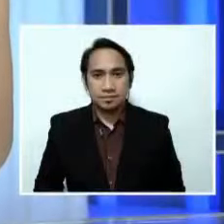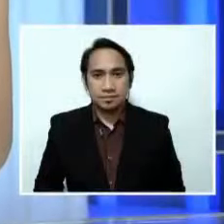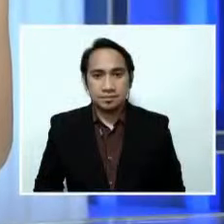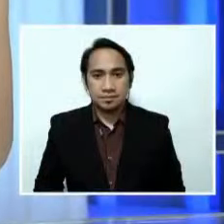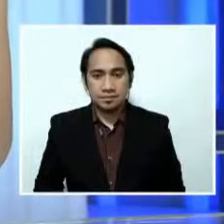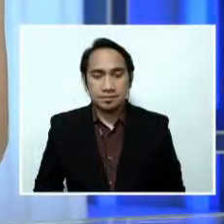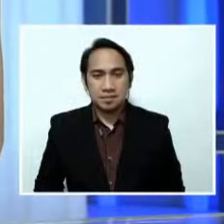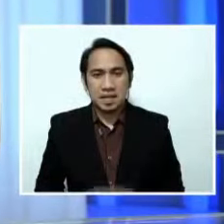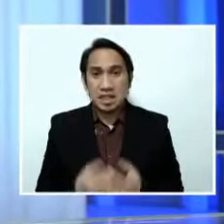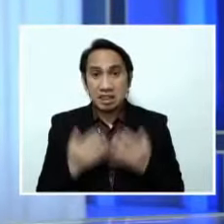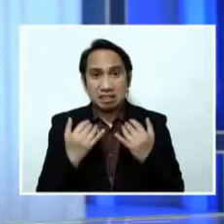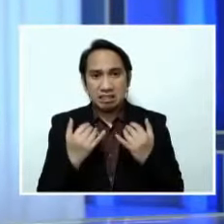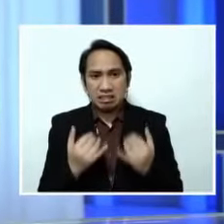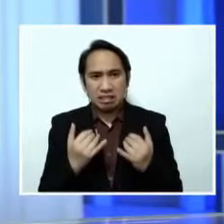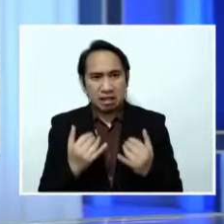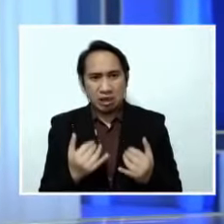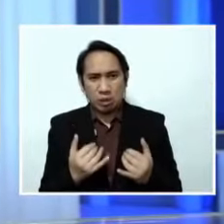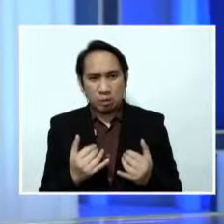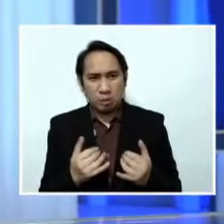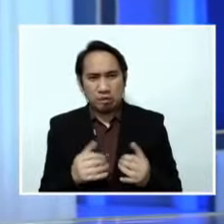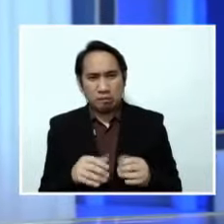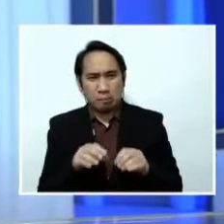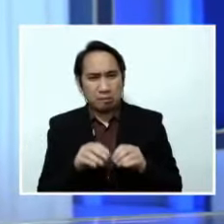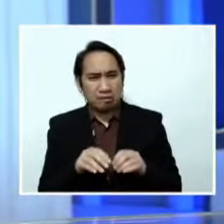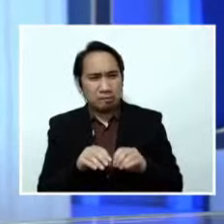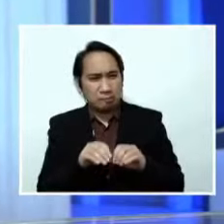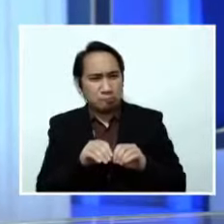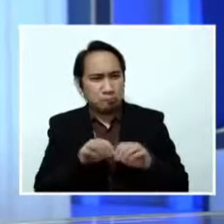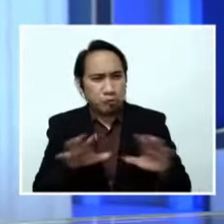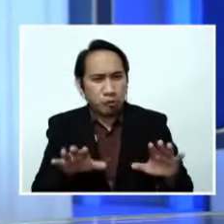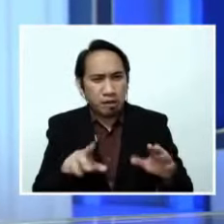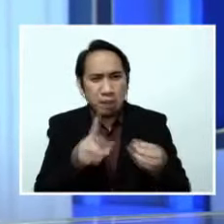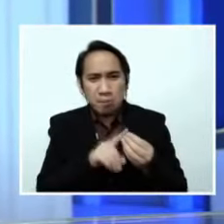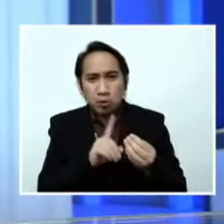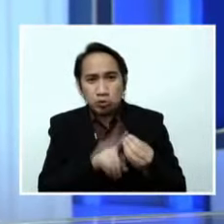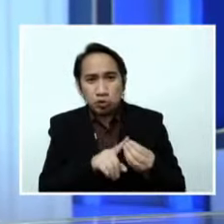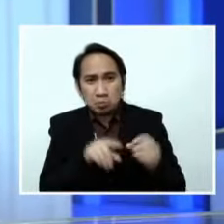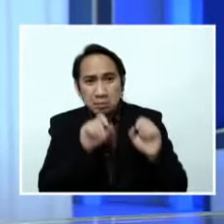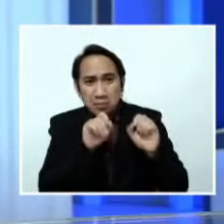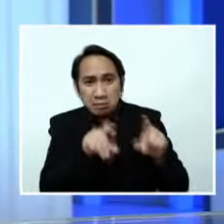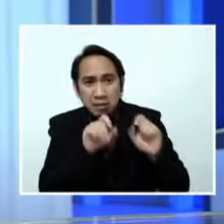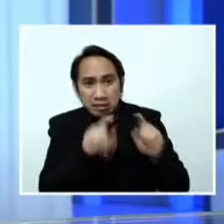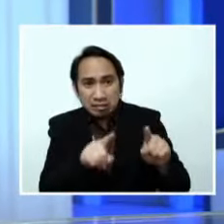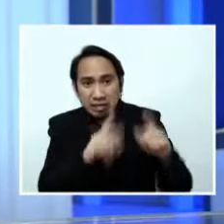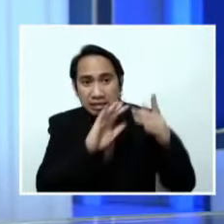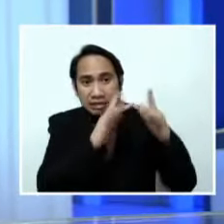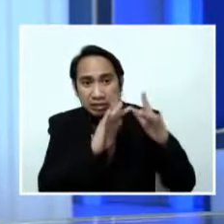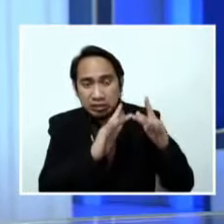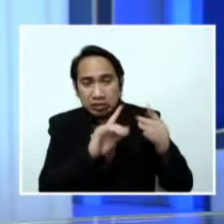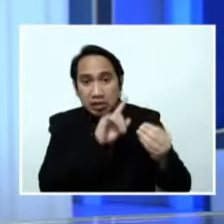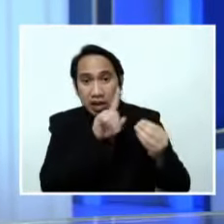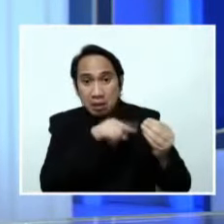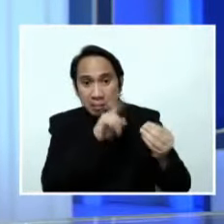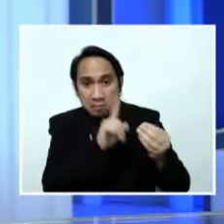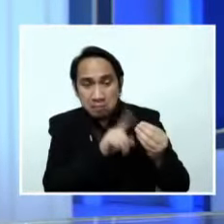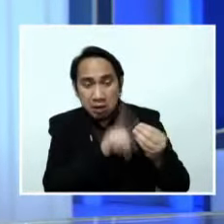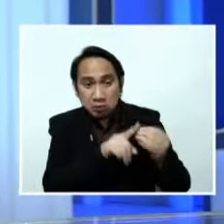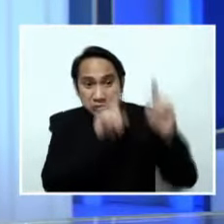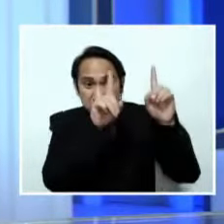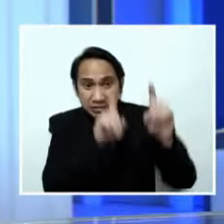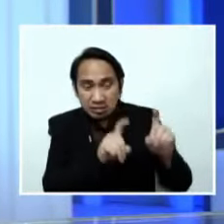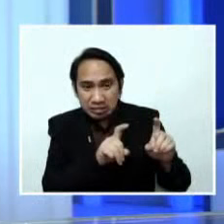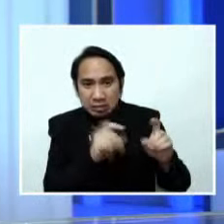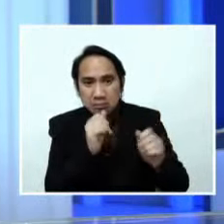Talamak po ngayon ang pagbibenta online hindi lamang ng mga test kits para sa COVID-19, kundi pati na rin ng peking